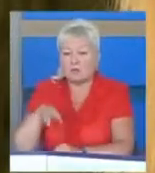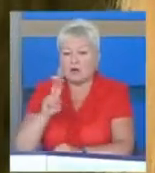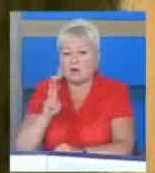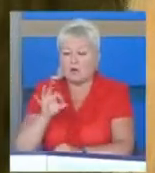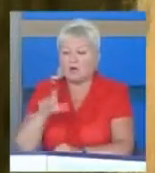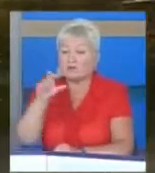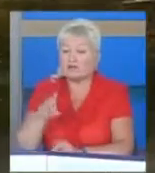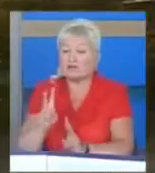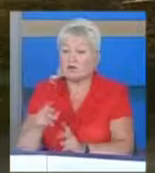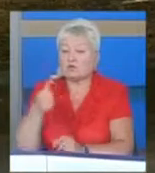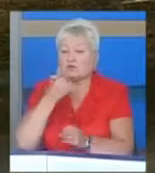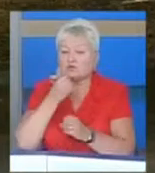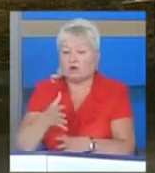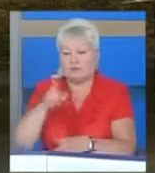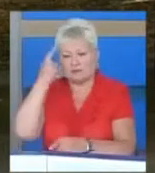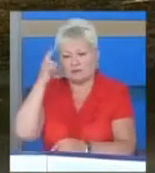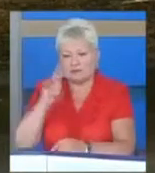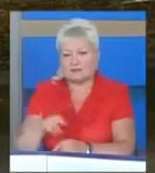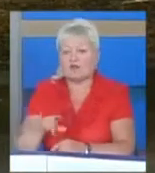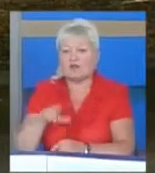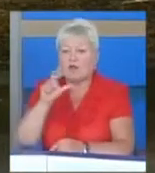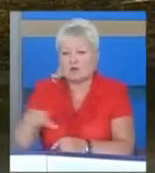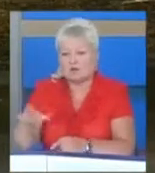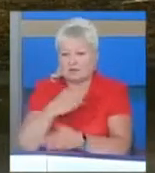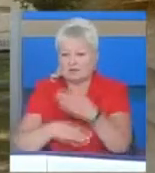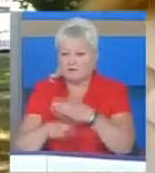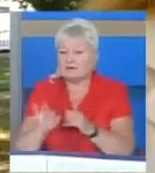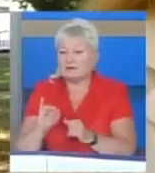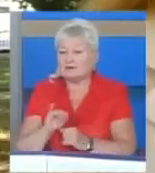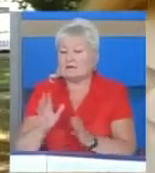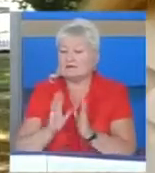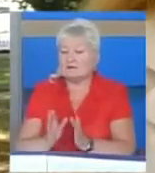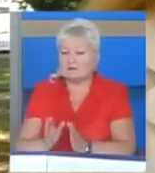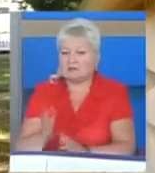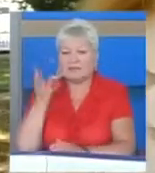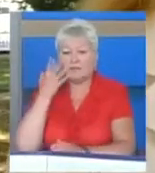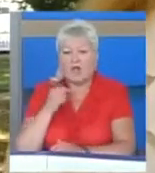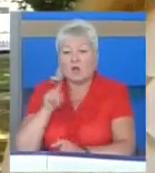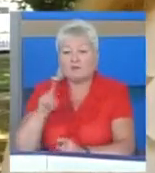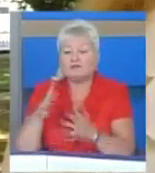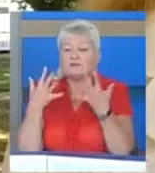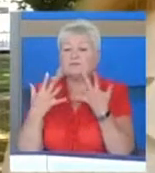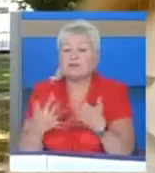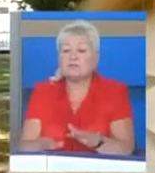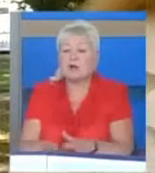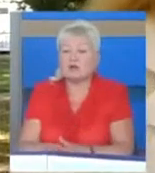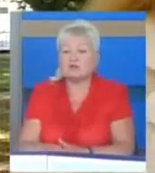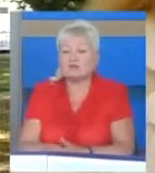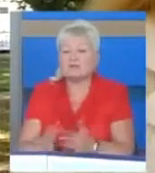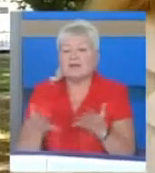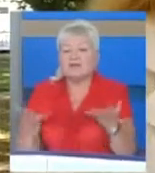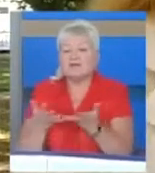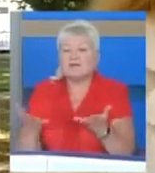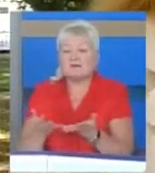добре знають серед людей з обмеженими можливостями. І не тільки. Коли ти втрачаєш якісь